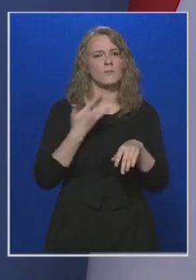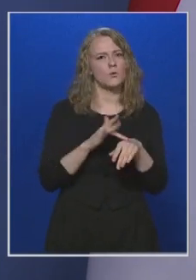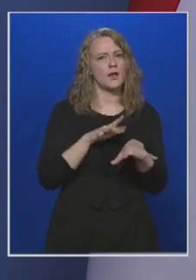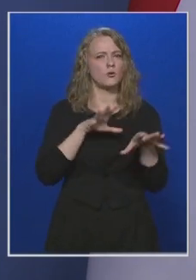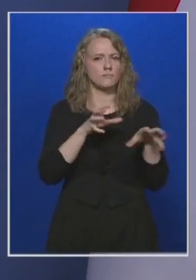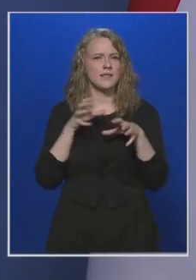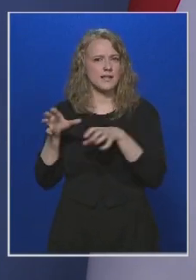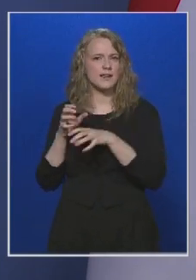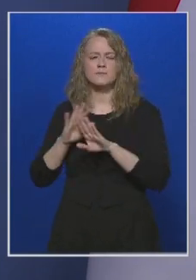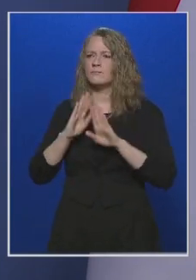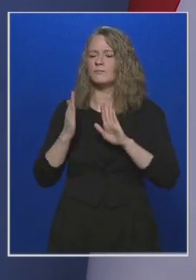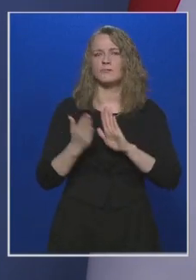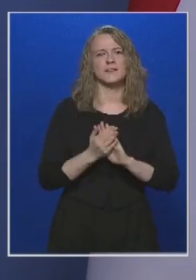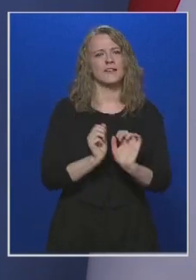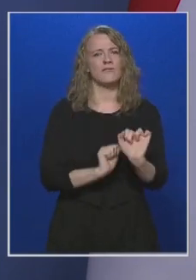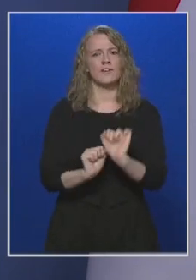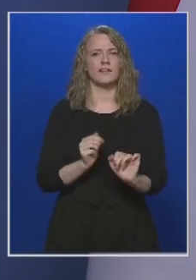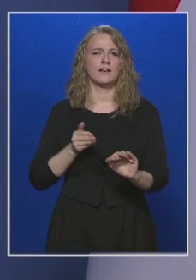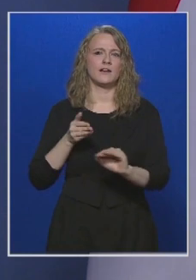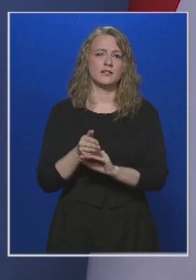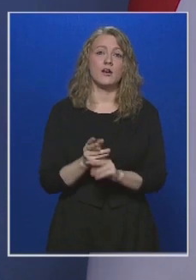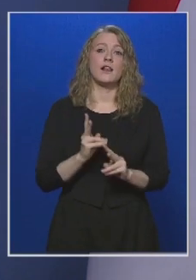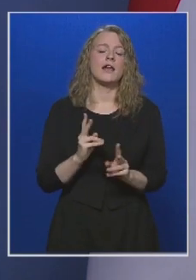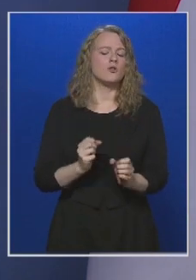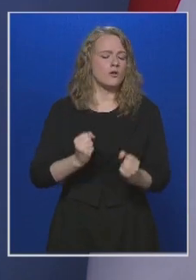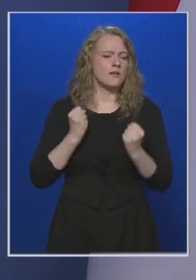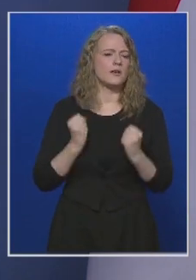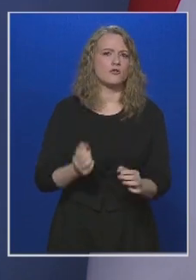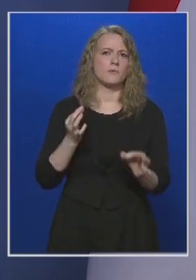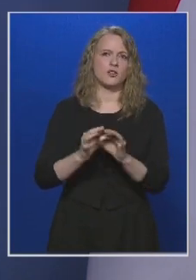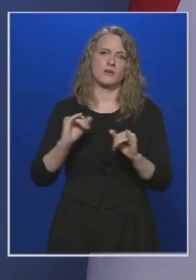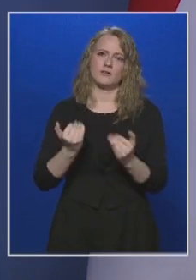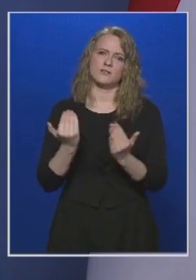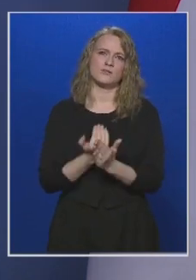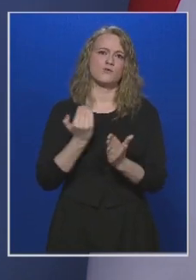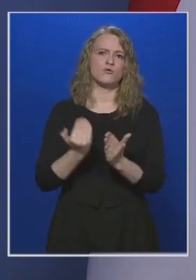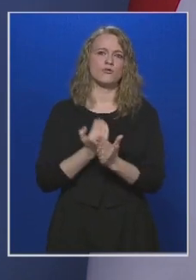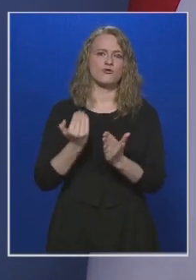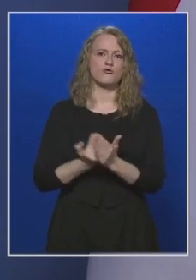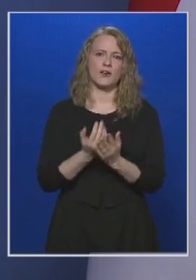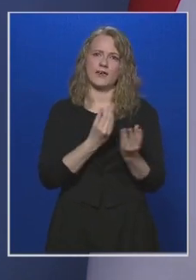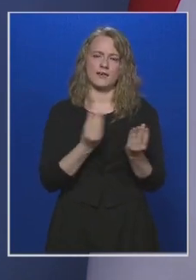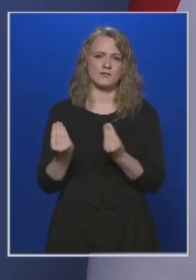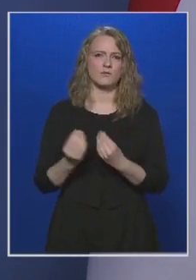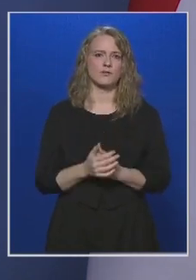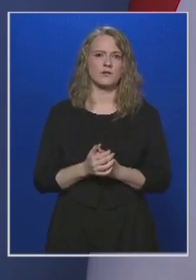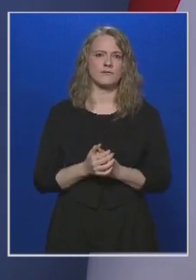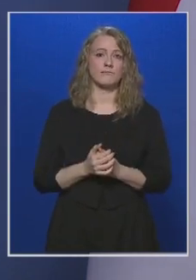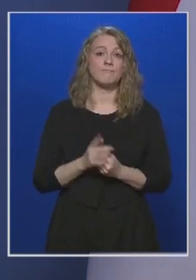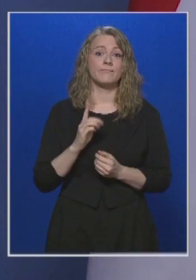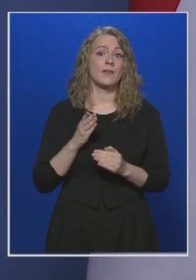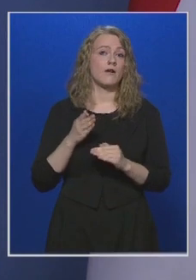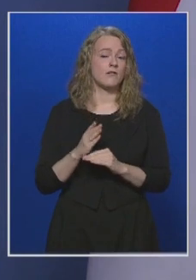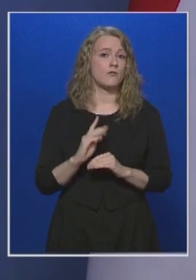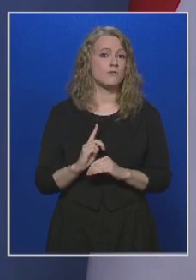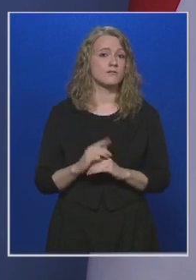beszerezni minden a védekezéshez. A lehető legsúlyosabb esetben is szükséges eszközöket, de ahhoz,